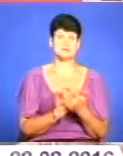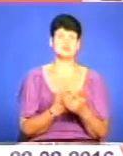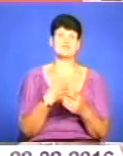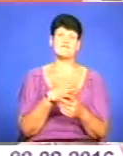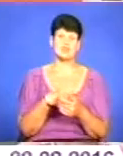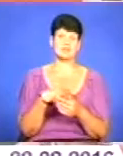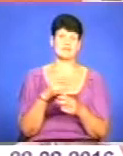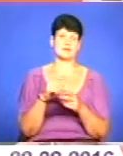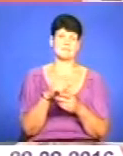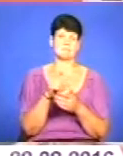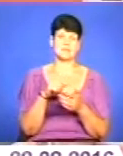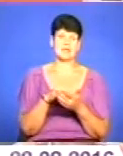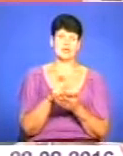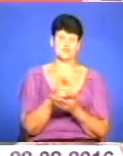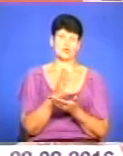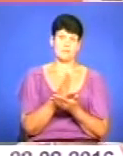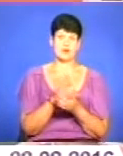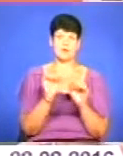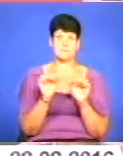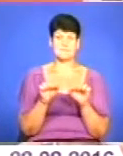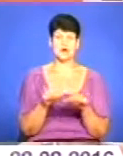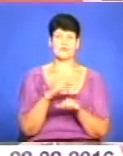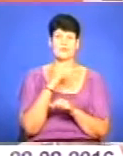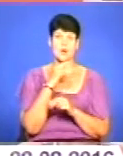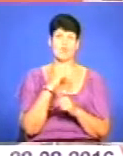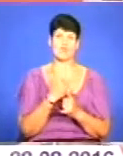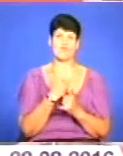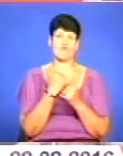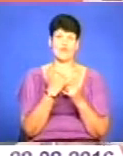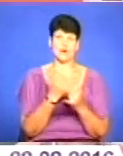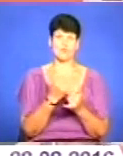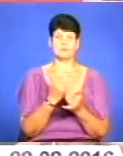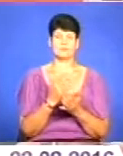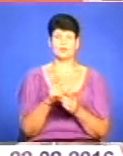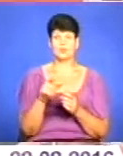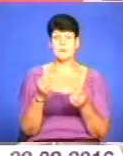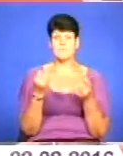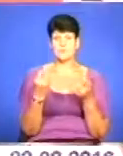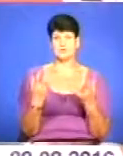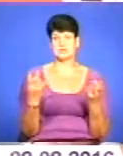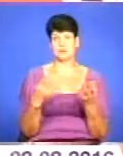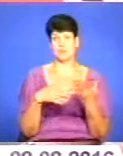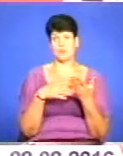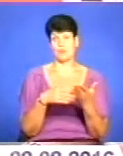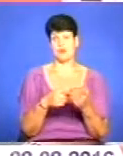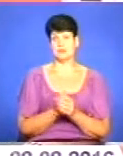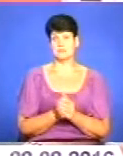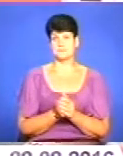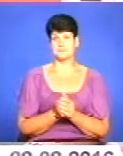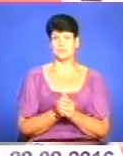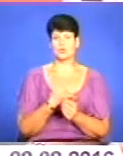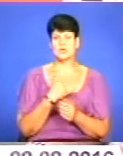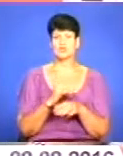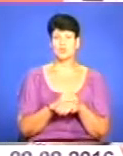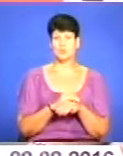питання. І воно має право на увагу і має право на життя. Людям просто треба допомагати. В нас дуже добрі